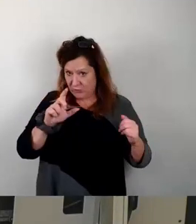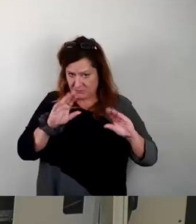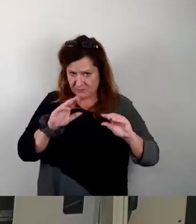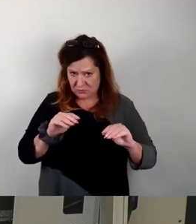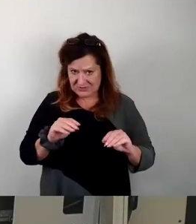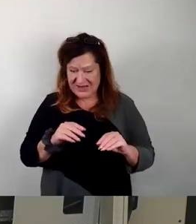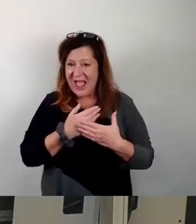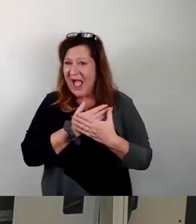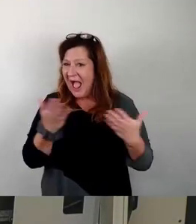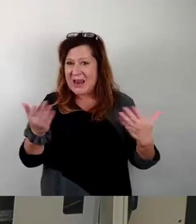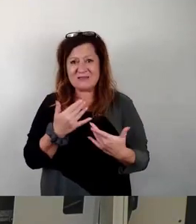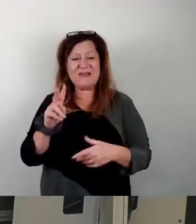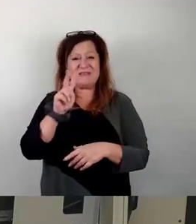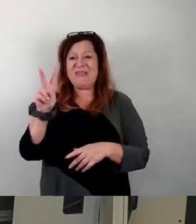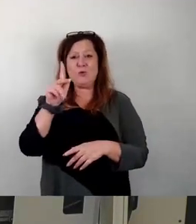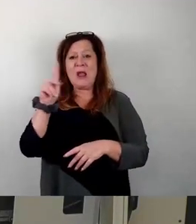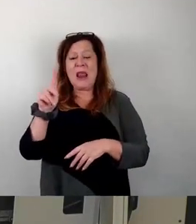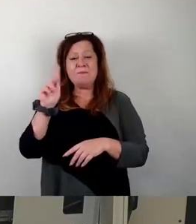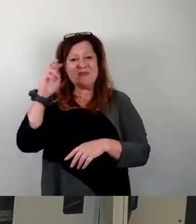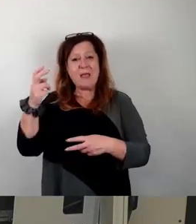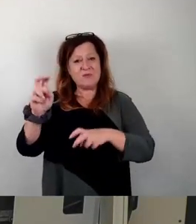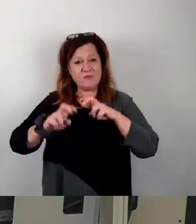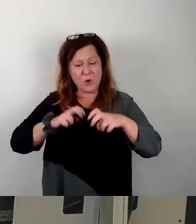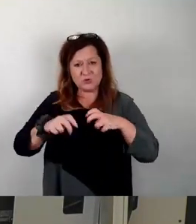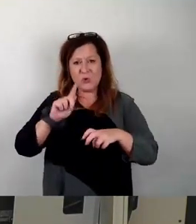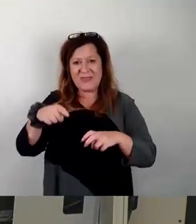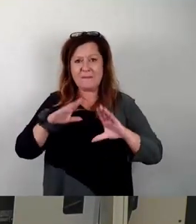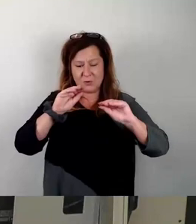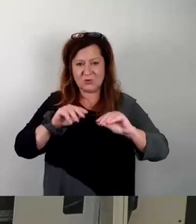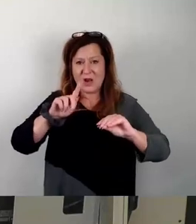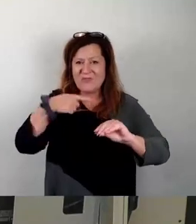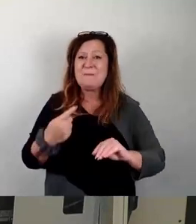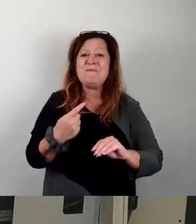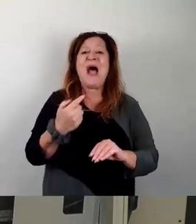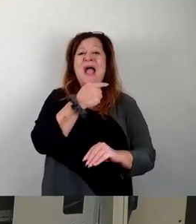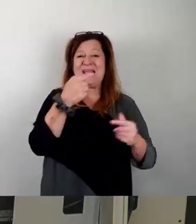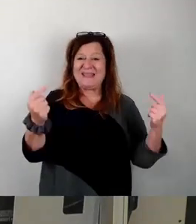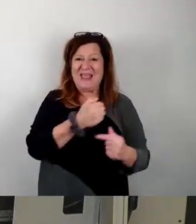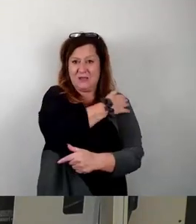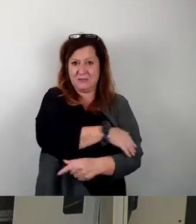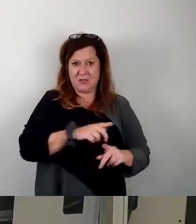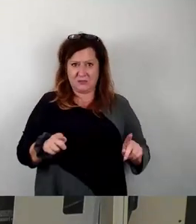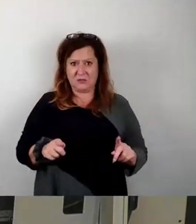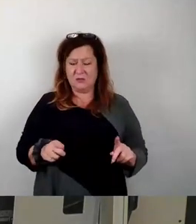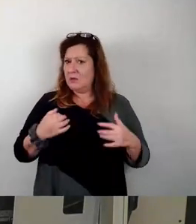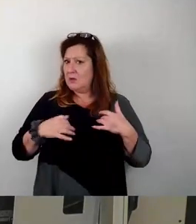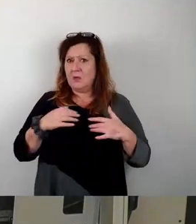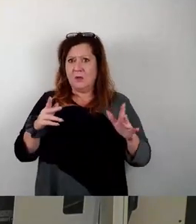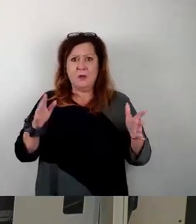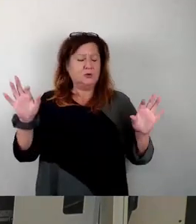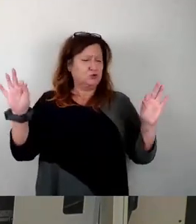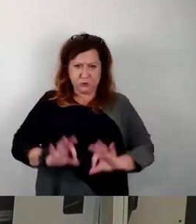erforscht hat, verinnerlicht zu haben, aber dann anzuwenden und zwar auf der anderen Seite. Das ist ganz ärgerlich und das ist so schrecklich,